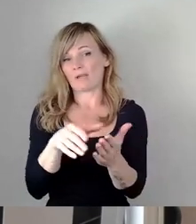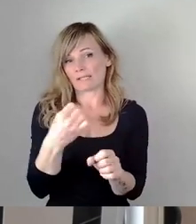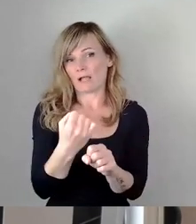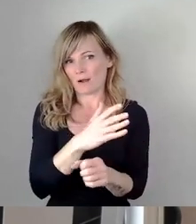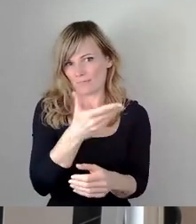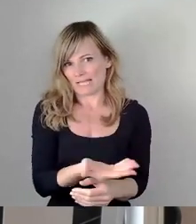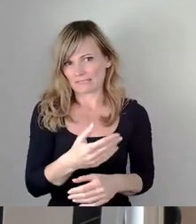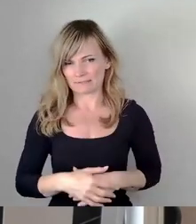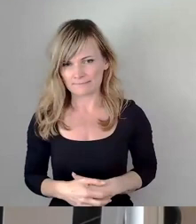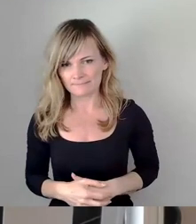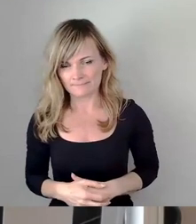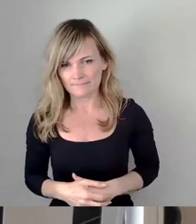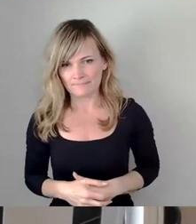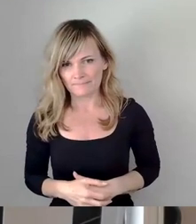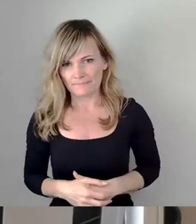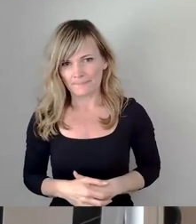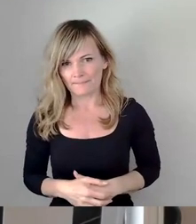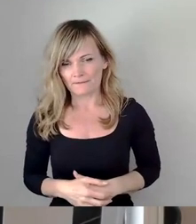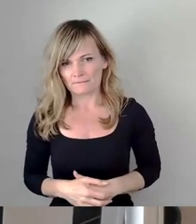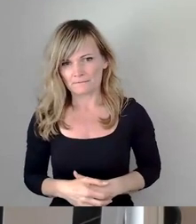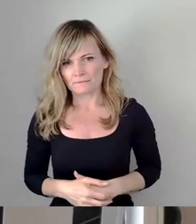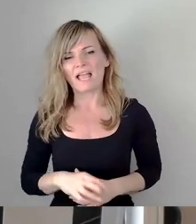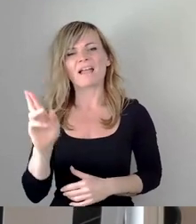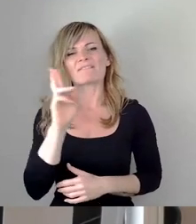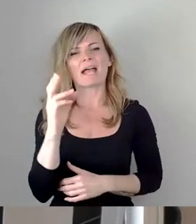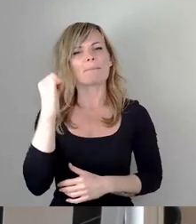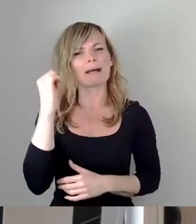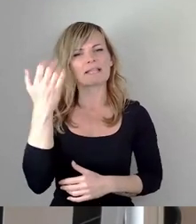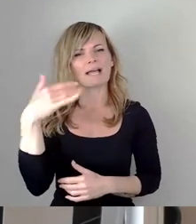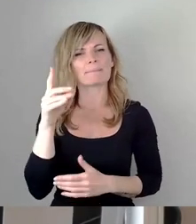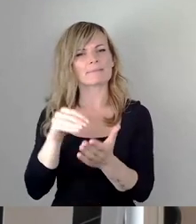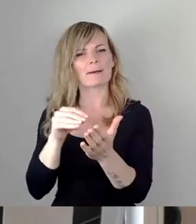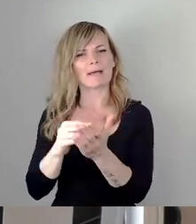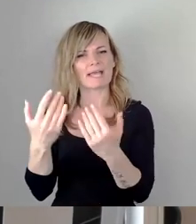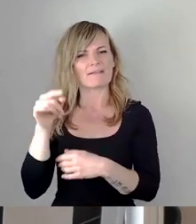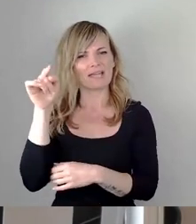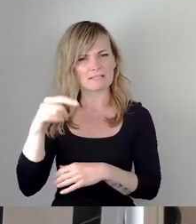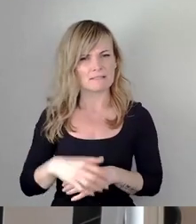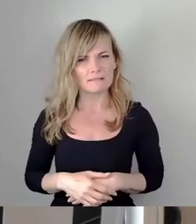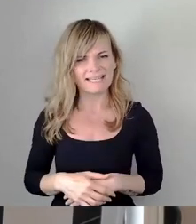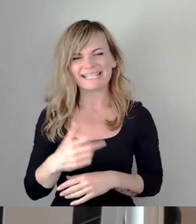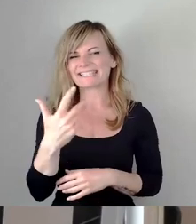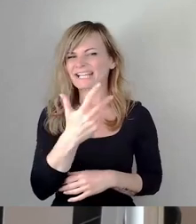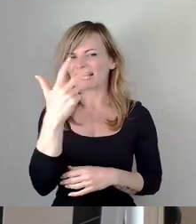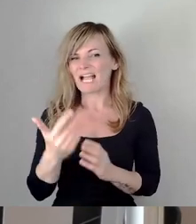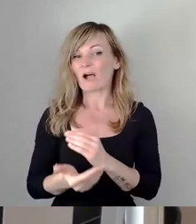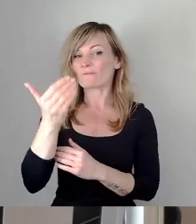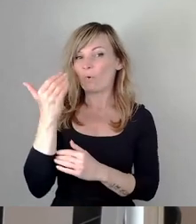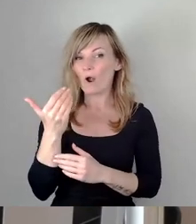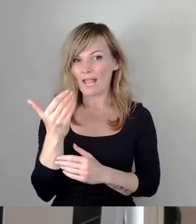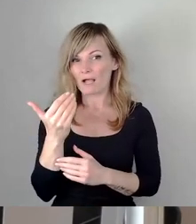in diesem Jahr in Mannheim war, da wurde drei Jahre vorher, stand das erstmal richtig fest.